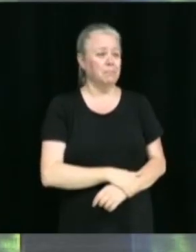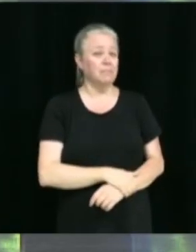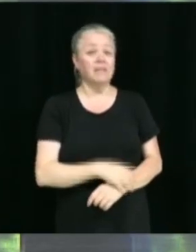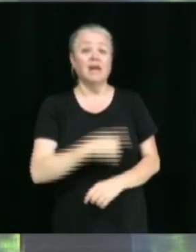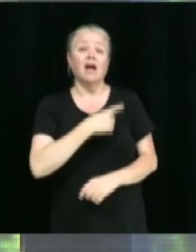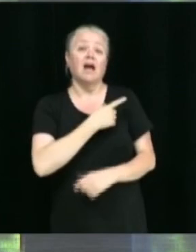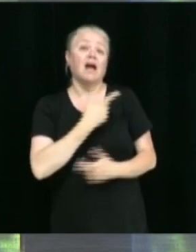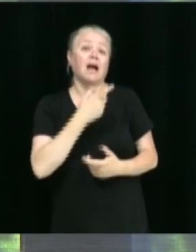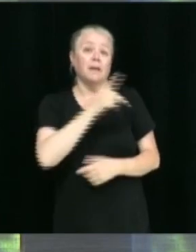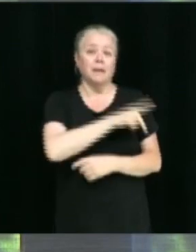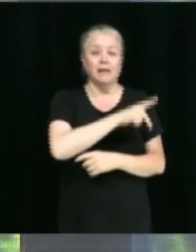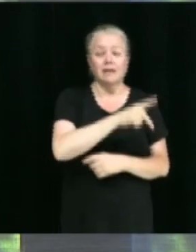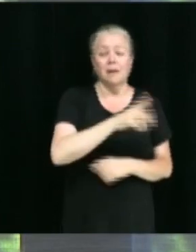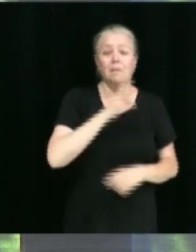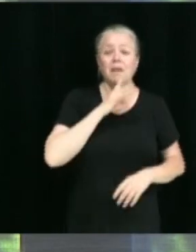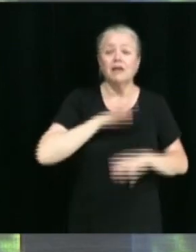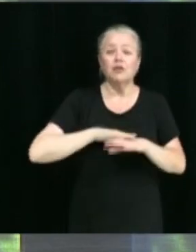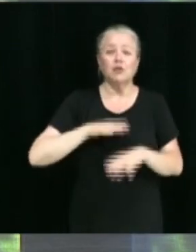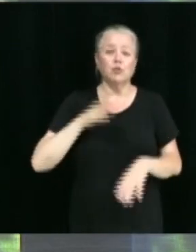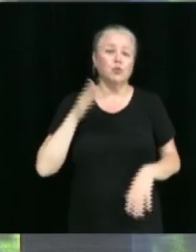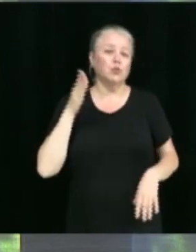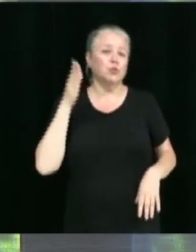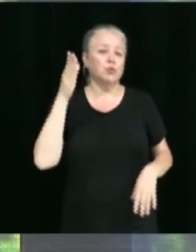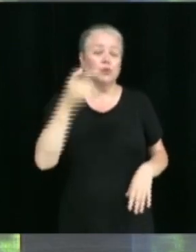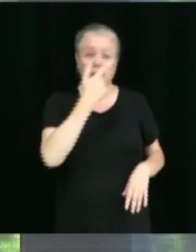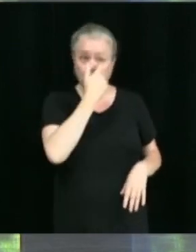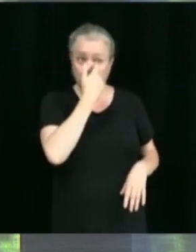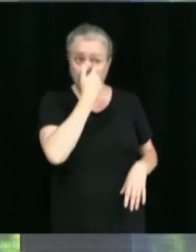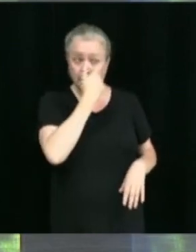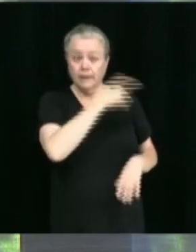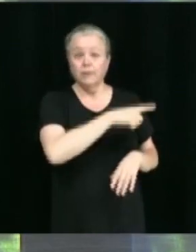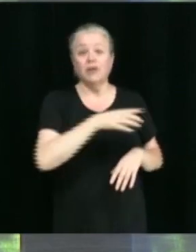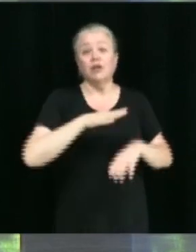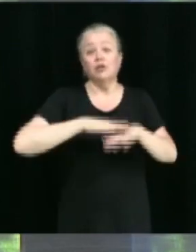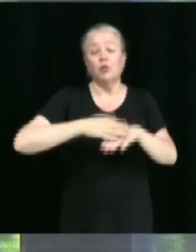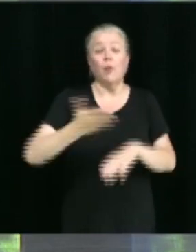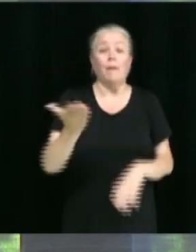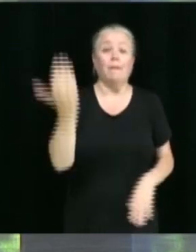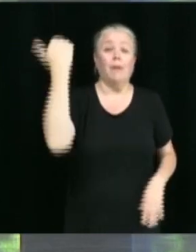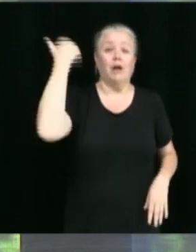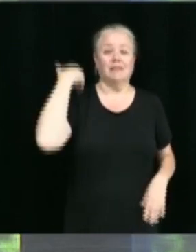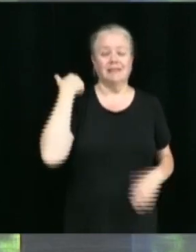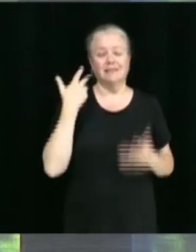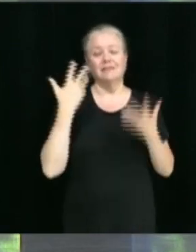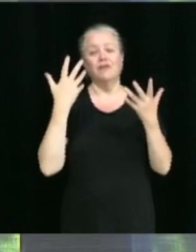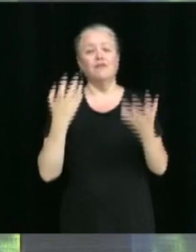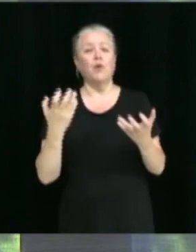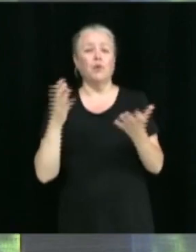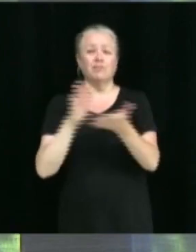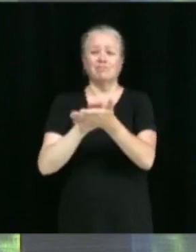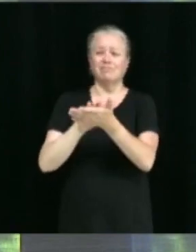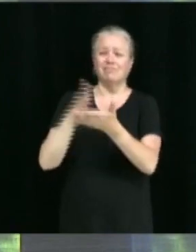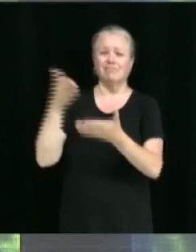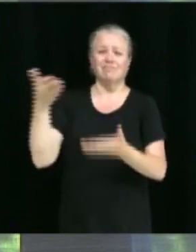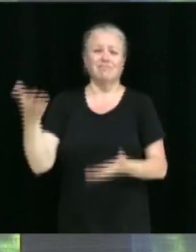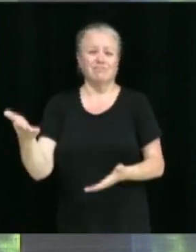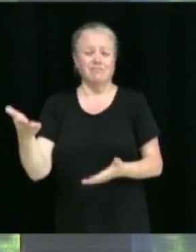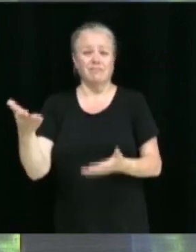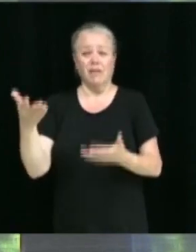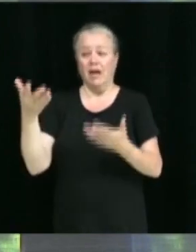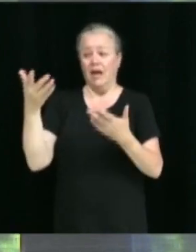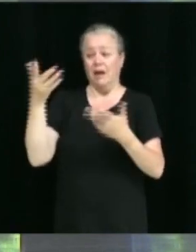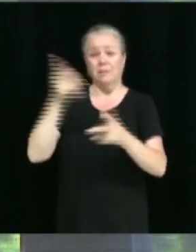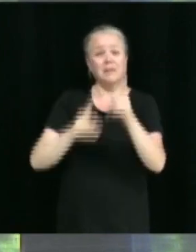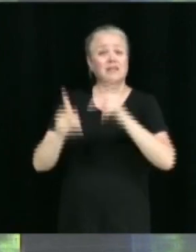Juste un petit mot, parce qu'ils parlent du futur, mes collègues, je vais faire un petit mot. ne pas séiste, donc je voudrais féliciter les organisateurs du Festival de la